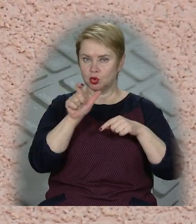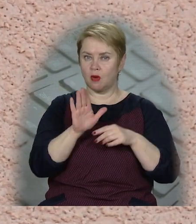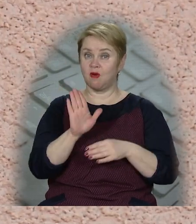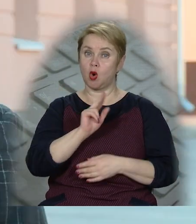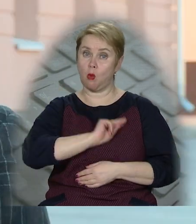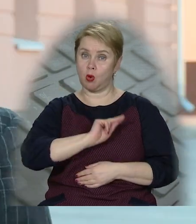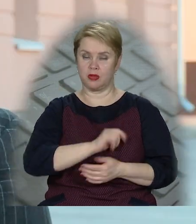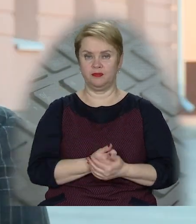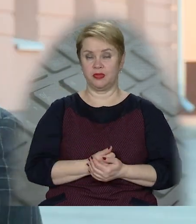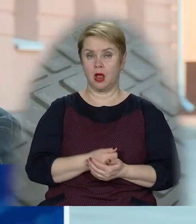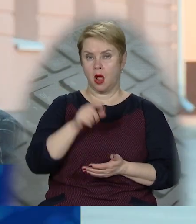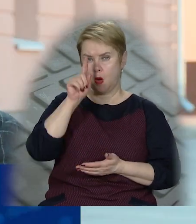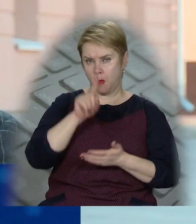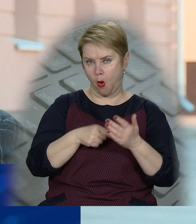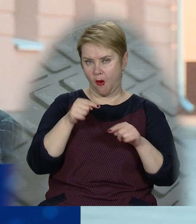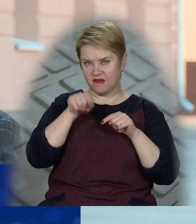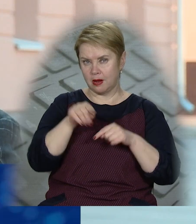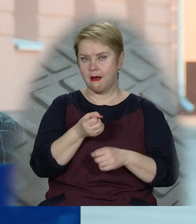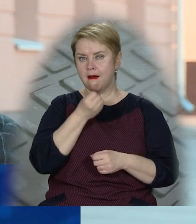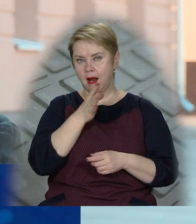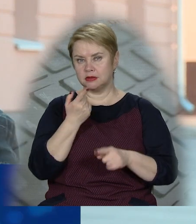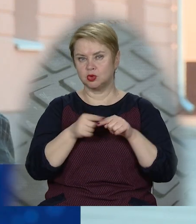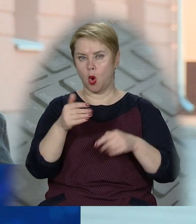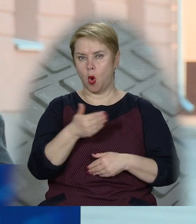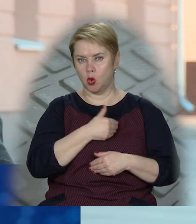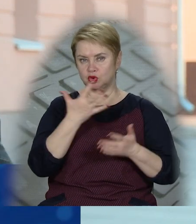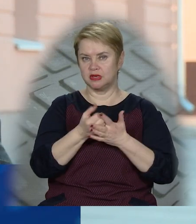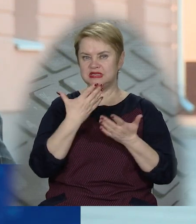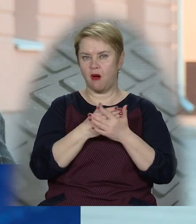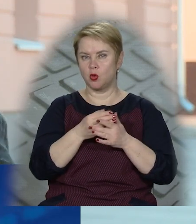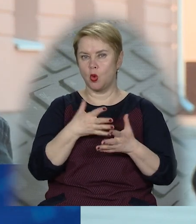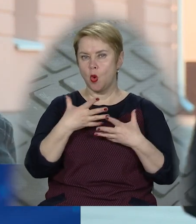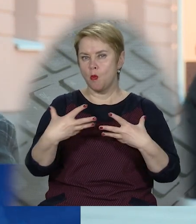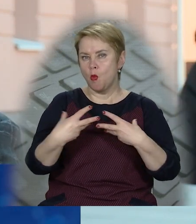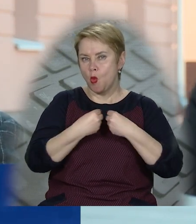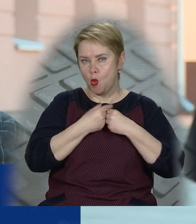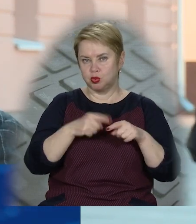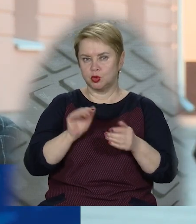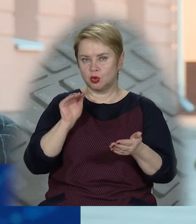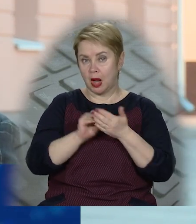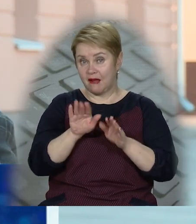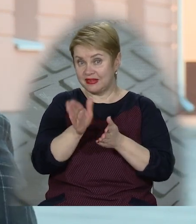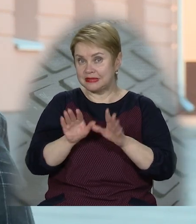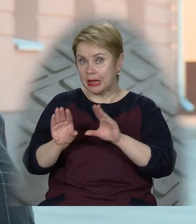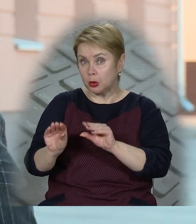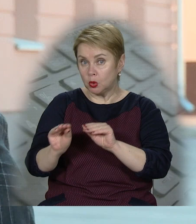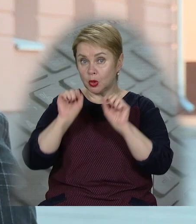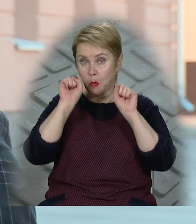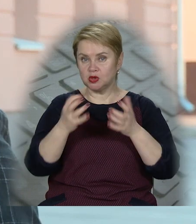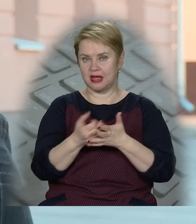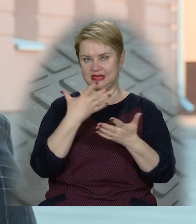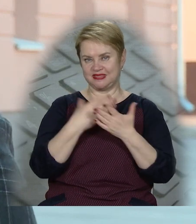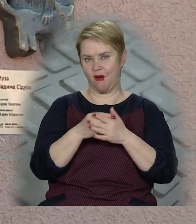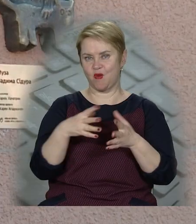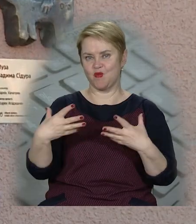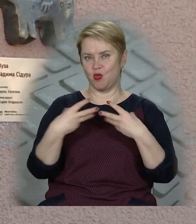у роботі. Повір'я до цієї міні-скульптурки дуже гарне. Якщо хтось хоче знайти свою музу, то дотркнувшись до музи Вадима Сідура, можна знайти